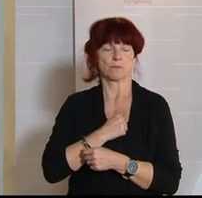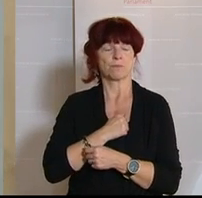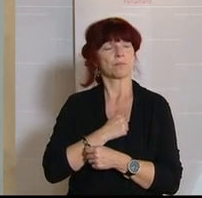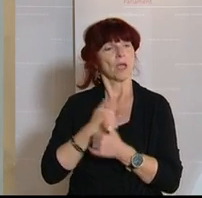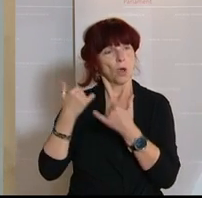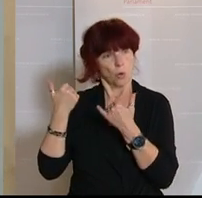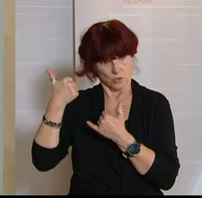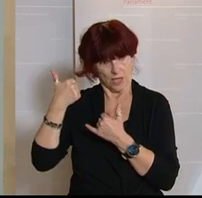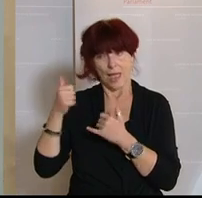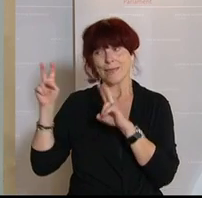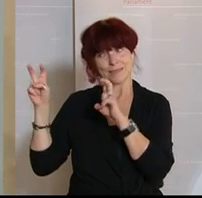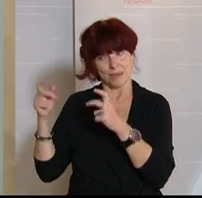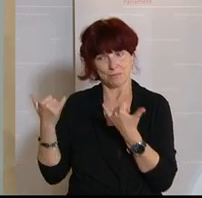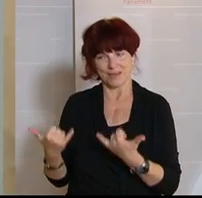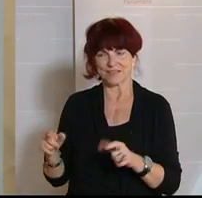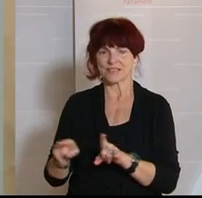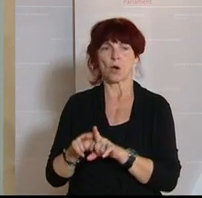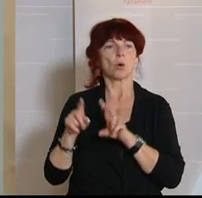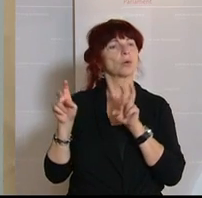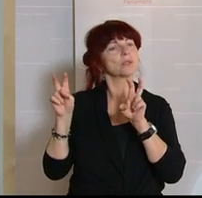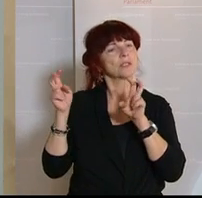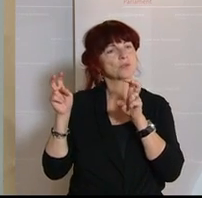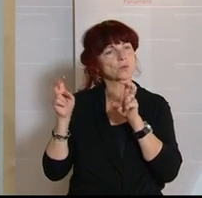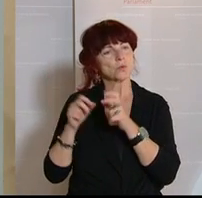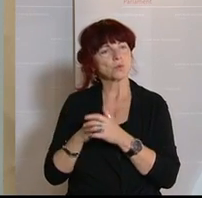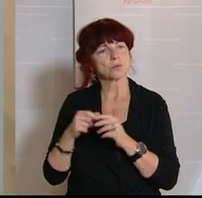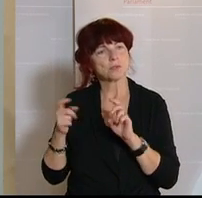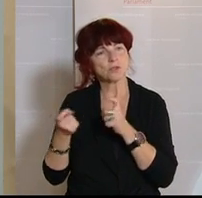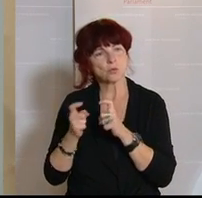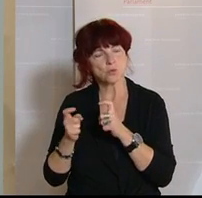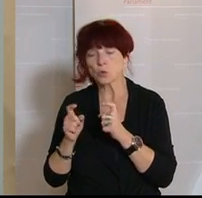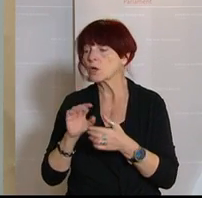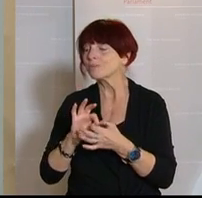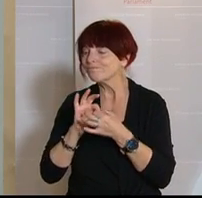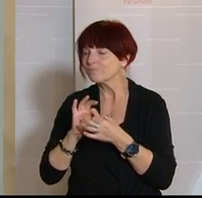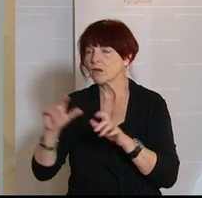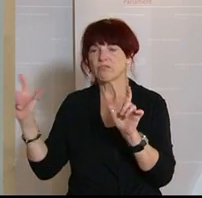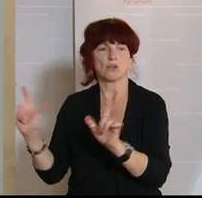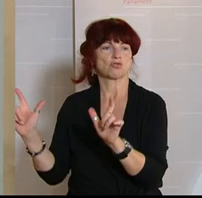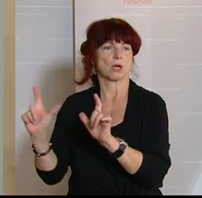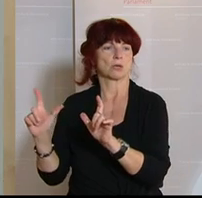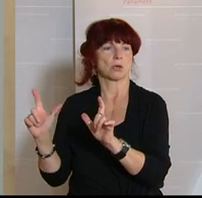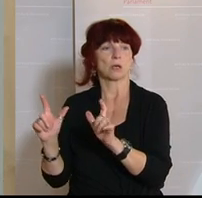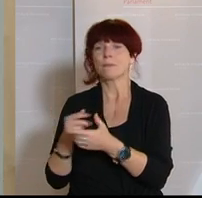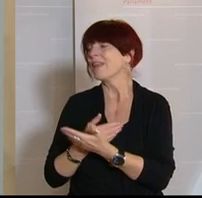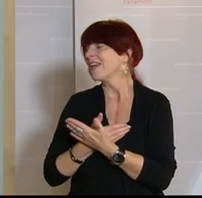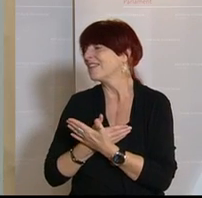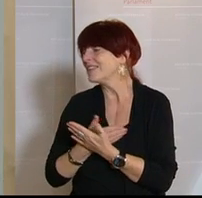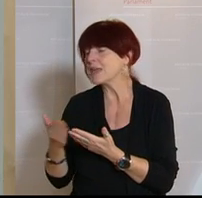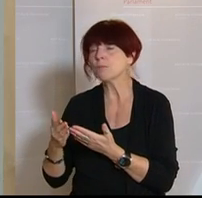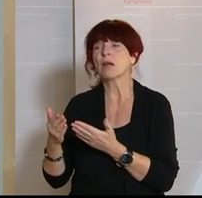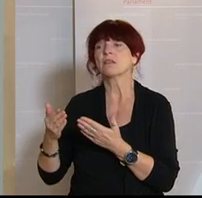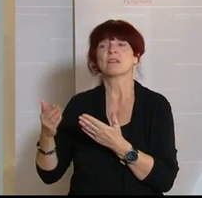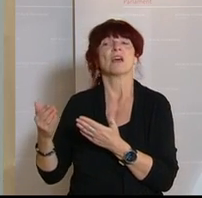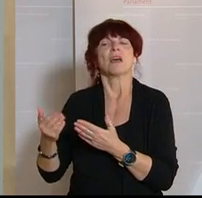Moment diskutiert wird, zur Regelung im Bereich der Veranstaltungen. Niemand hat je daran gedacht, Seniorinnen und